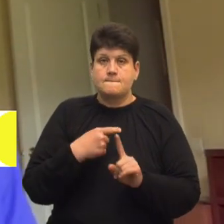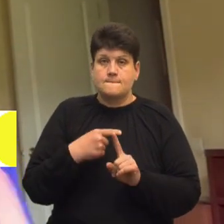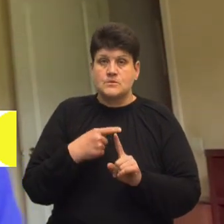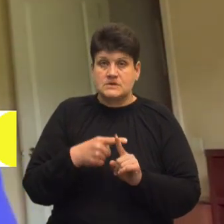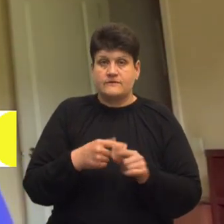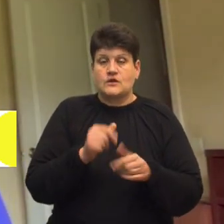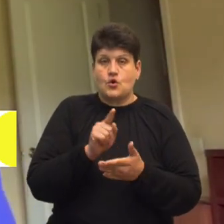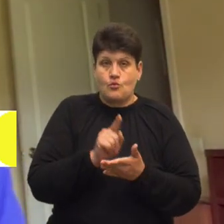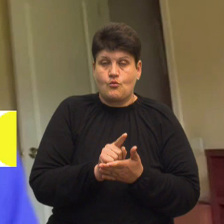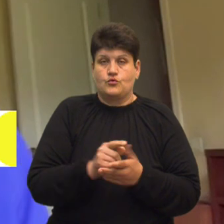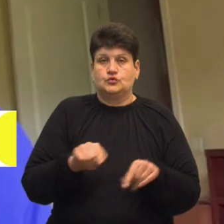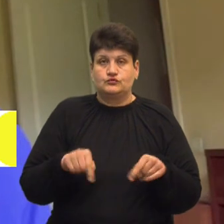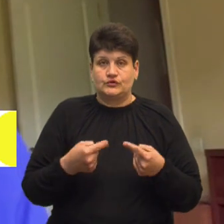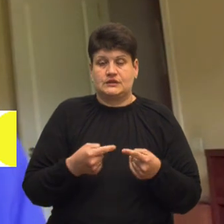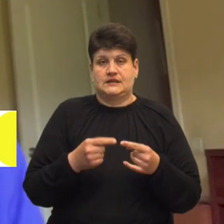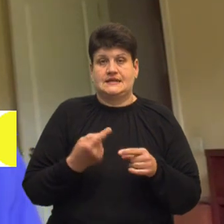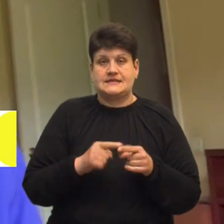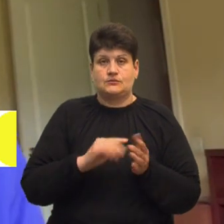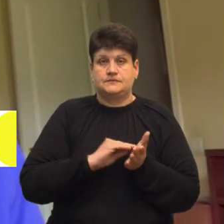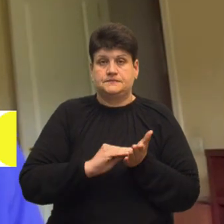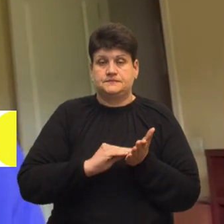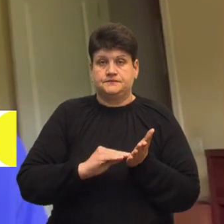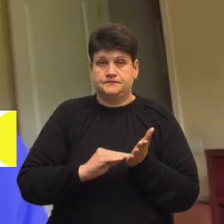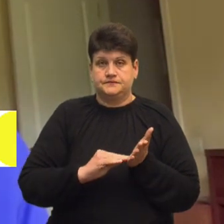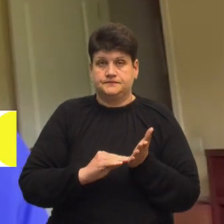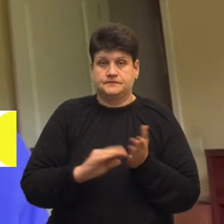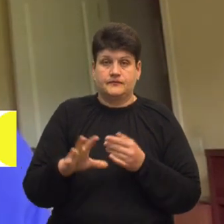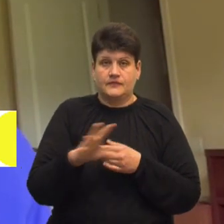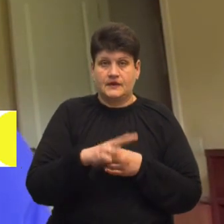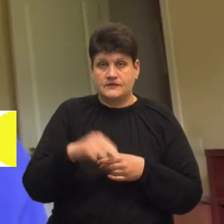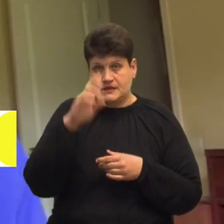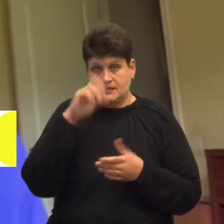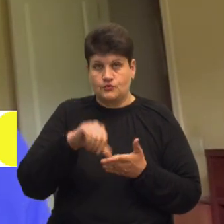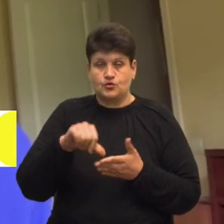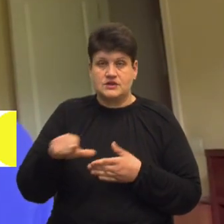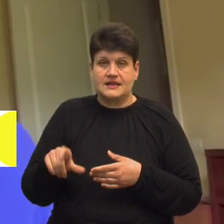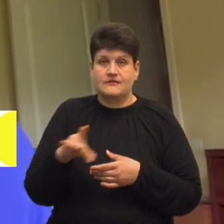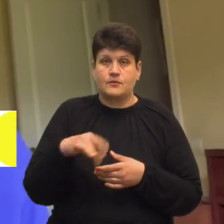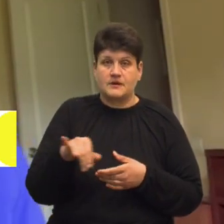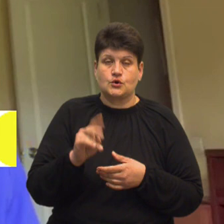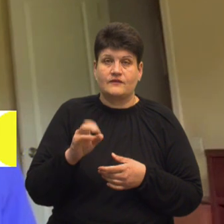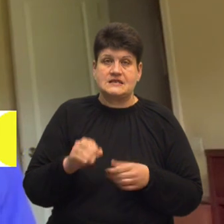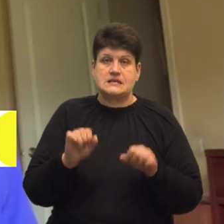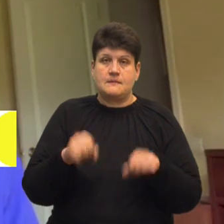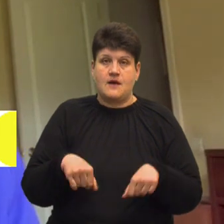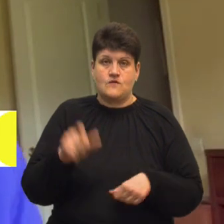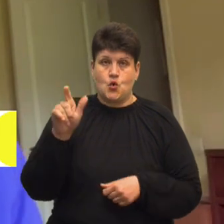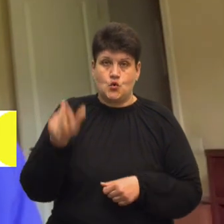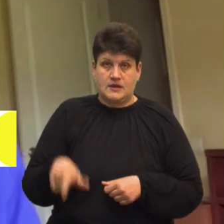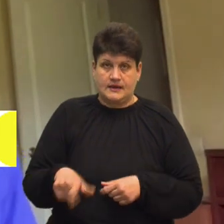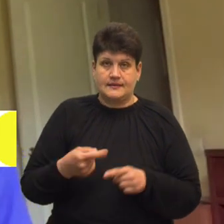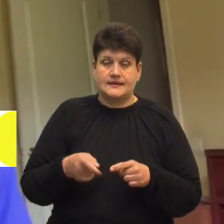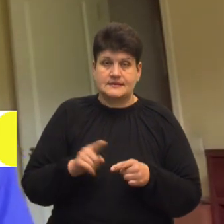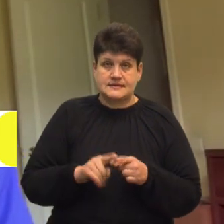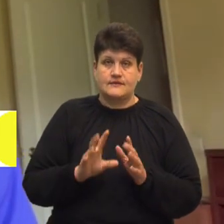створити такі механізми було дуже чітко зазначено для всіх держав-учасниць Європейської конвенції з прав людини, серед яких і